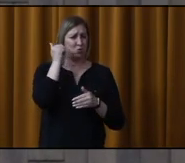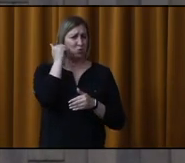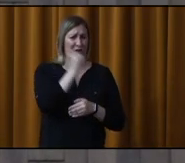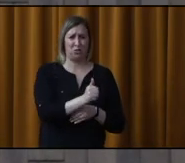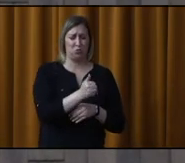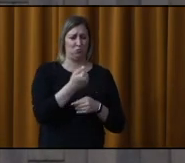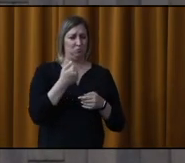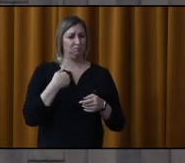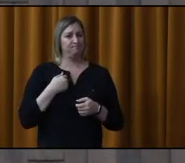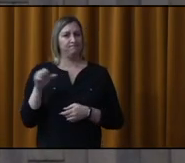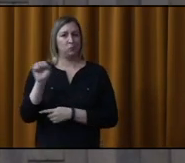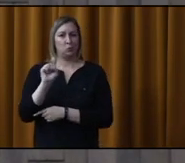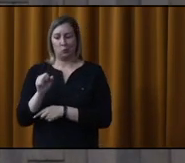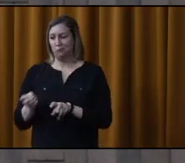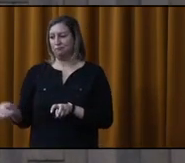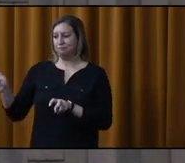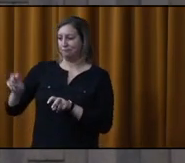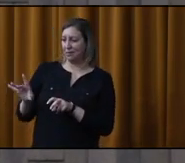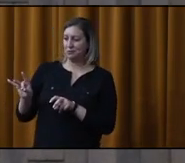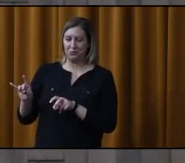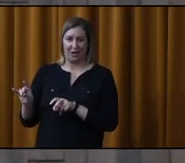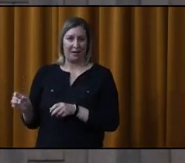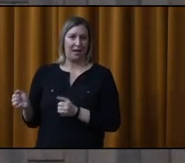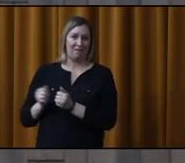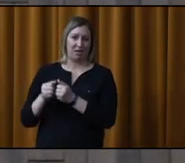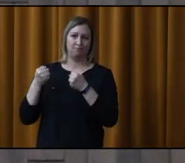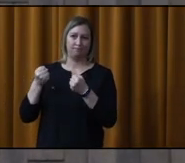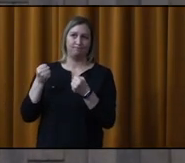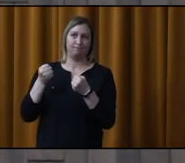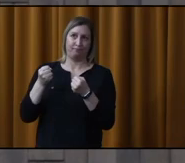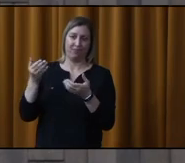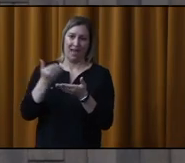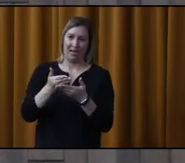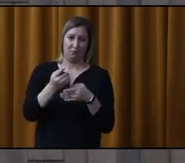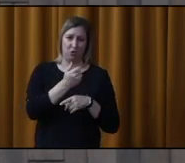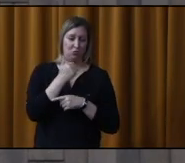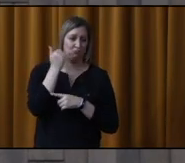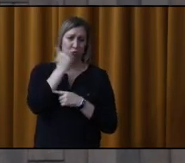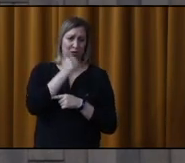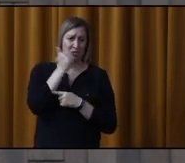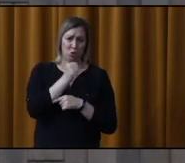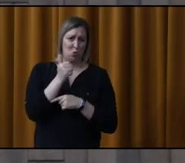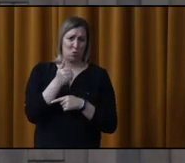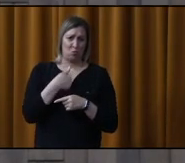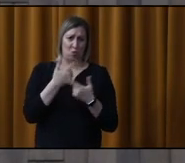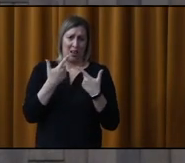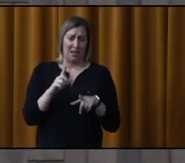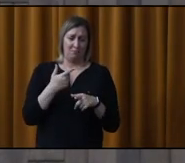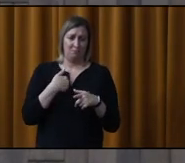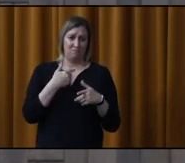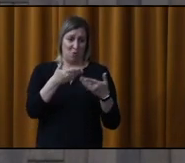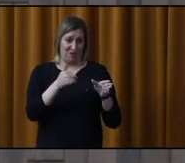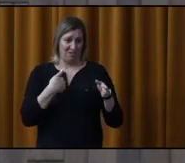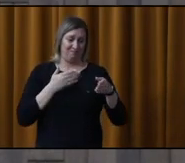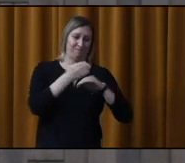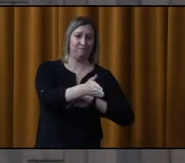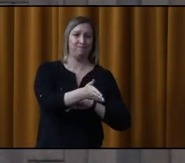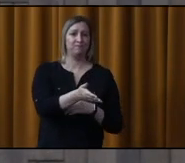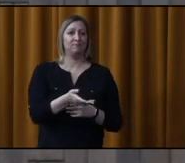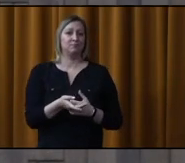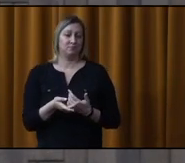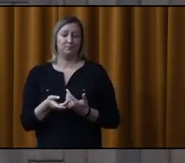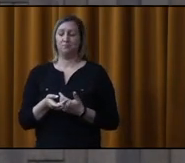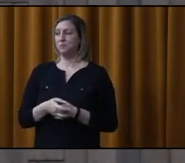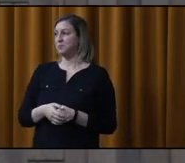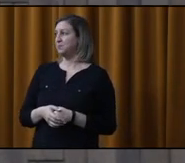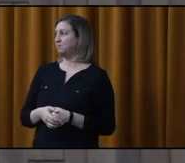je me rends au parc, puis j'y vais avec mon chien, puis j'y vais à tous les jours, la minute que c'est ouvert. Un des trucs qu